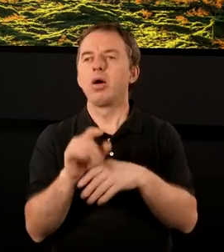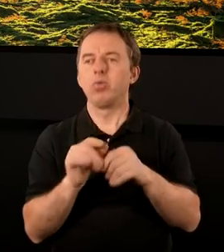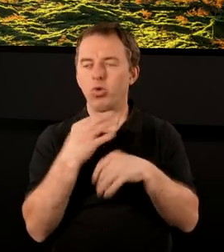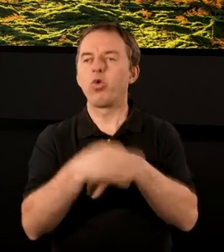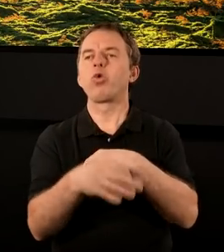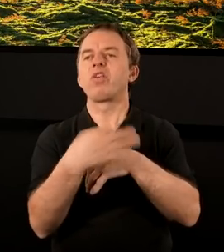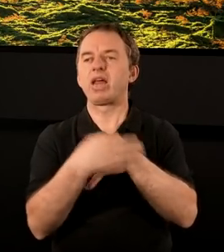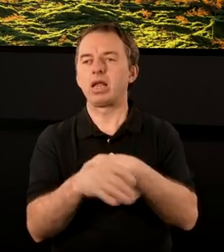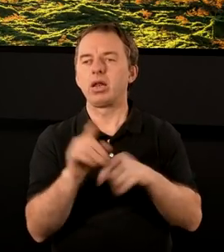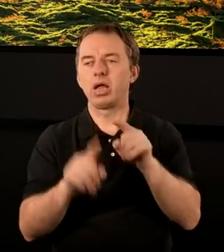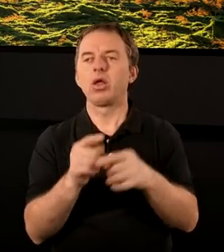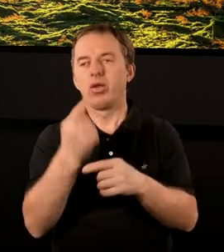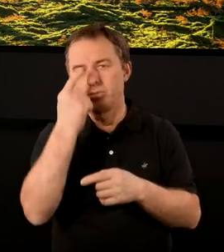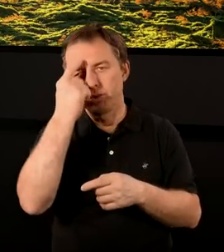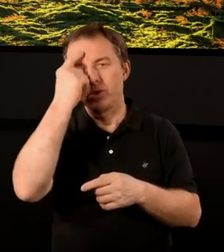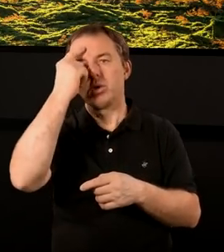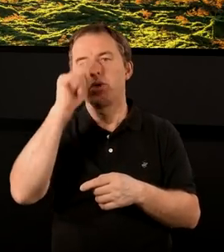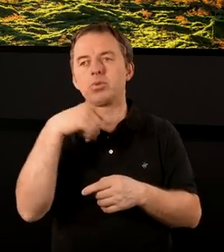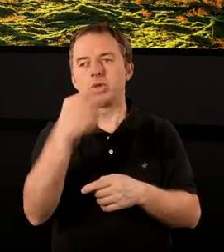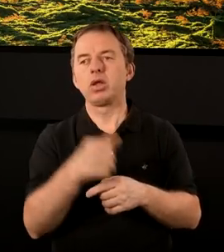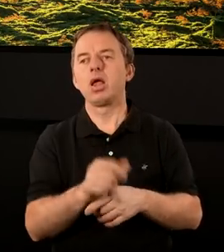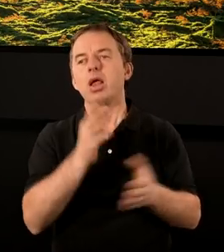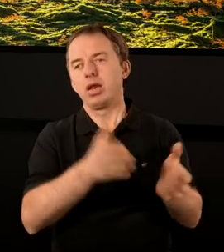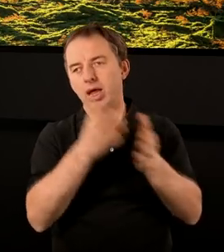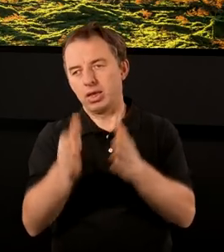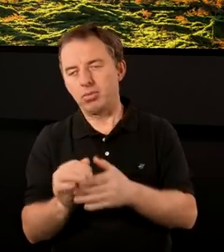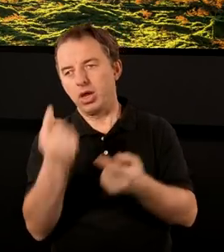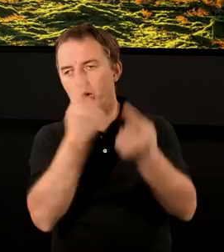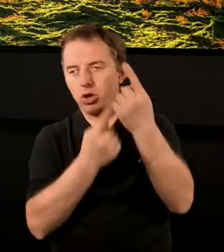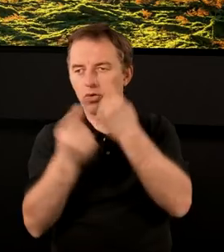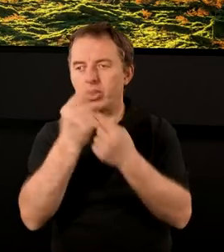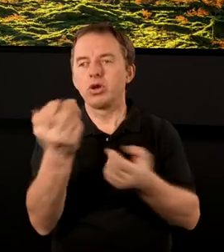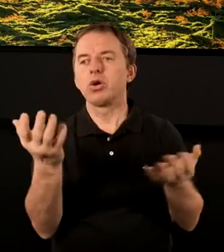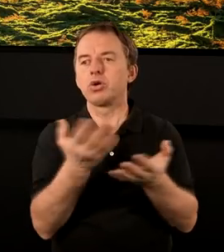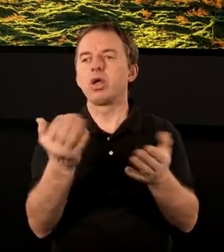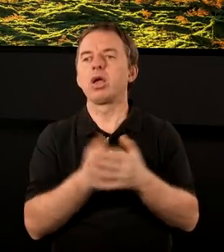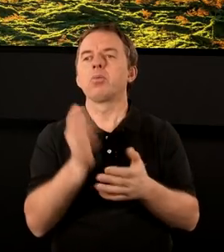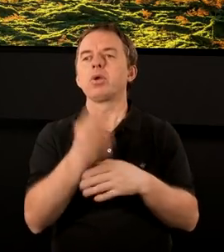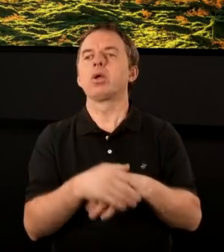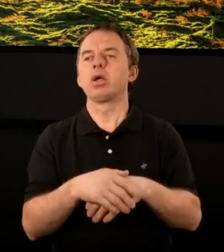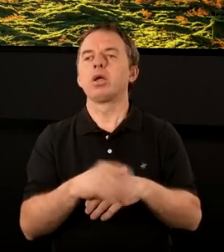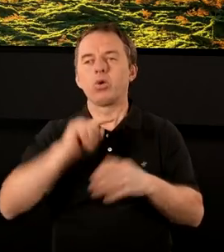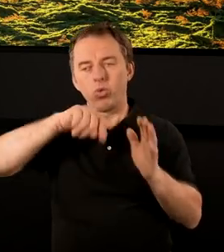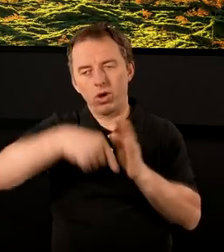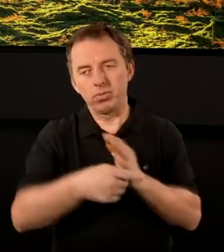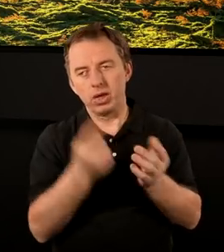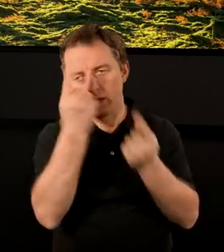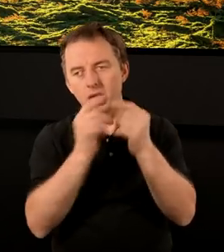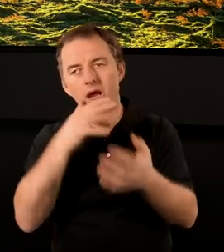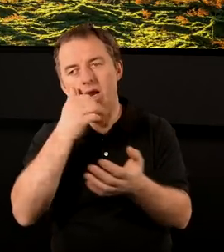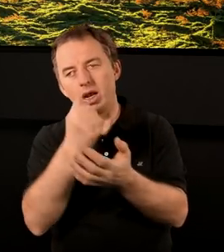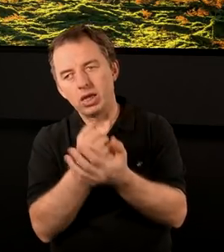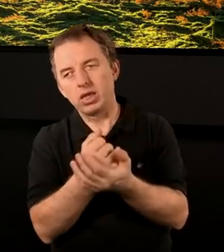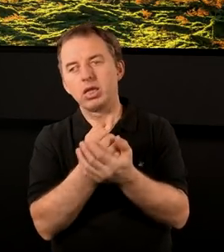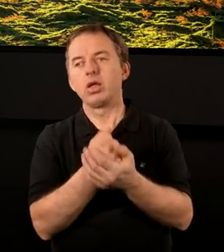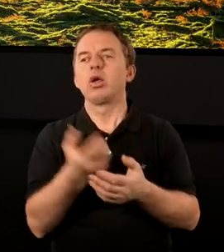Tak jak wspomniałem, już w przyszłym tygodniu będzie kolejne rozważanie, gdzie będzie można się zagłębiać w kolejne